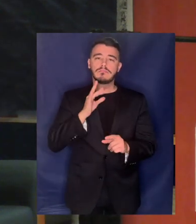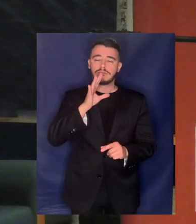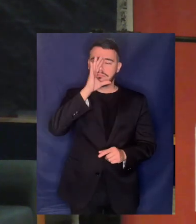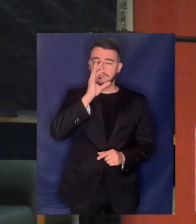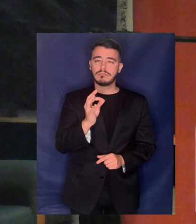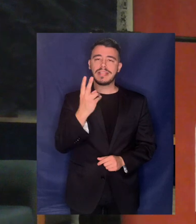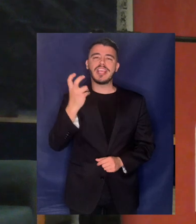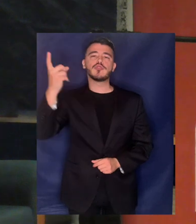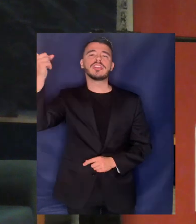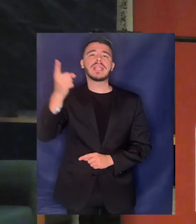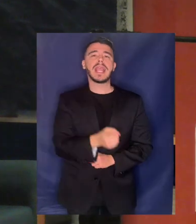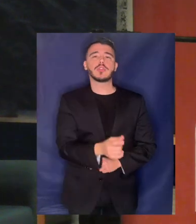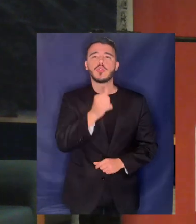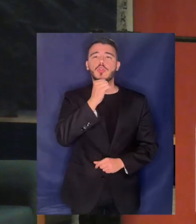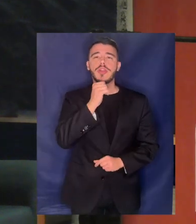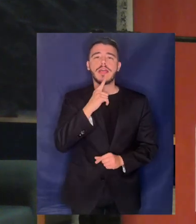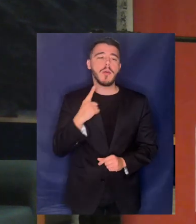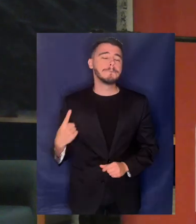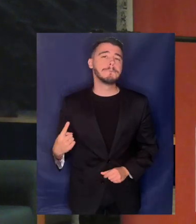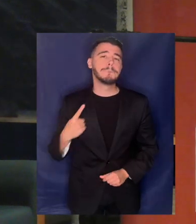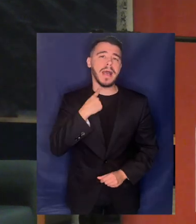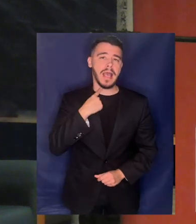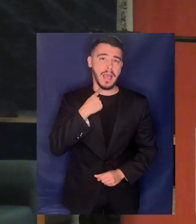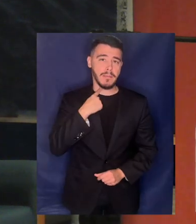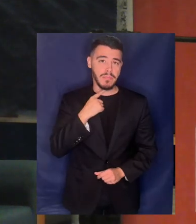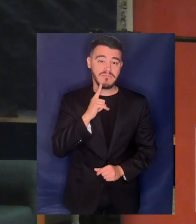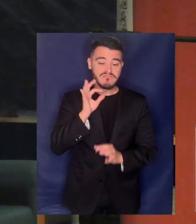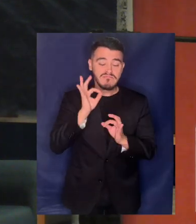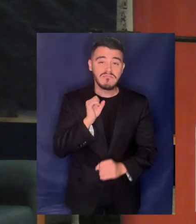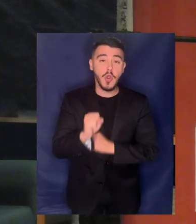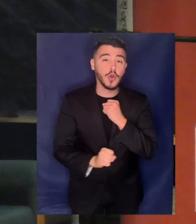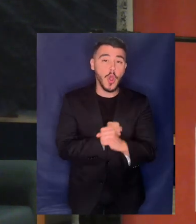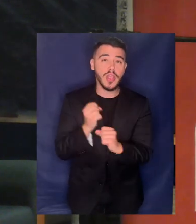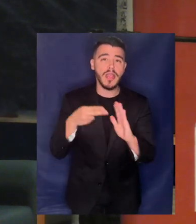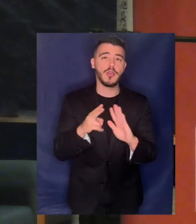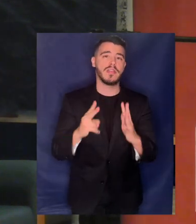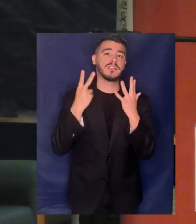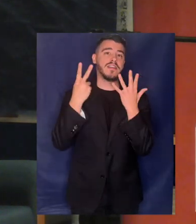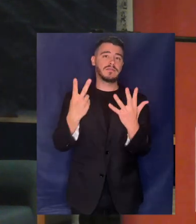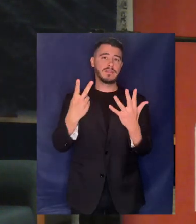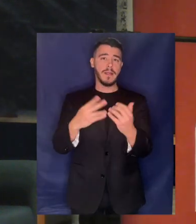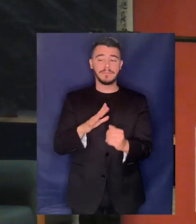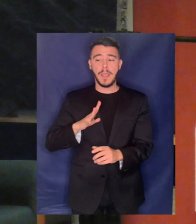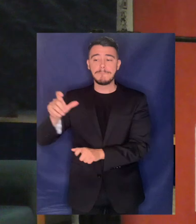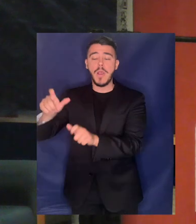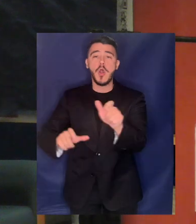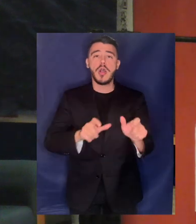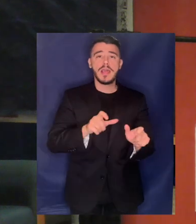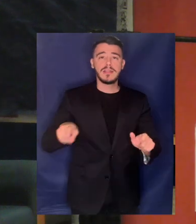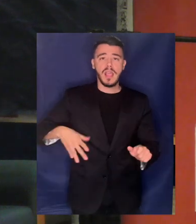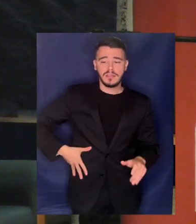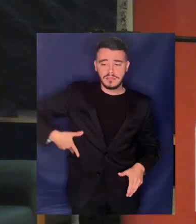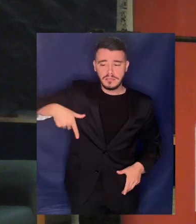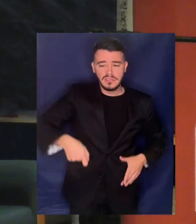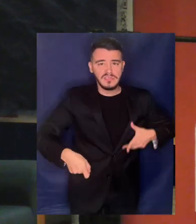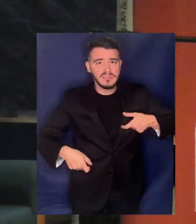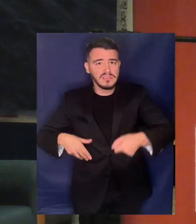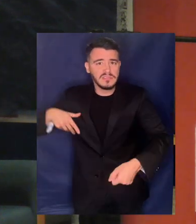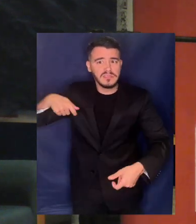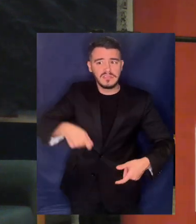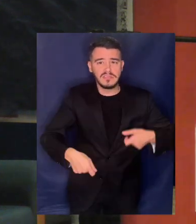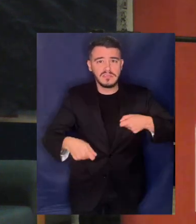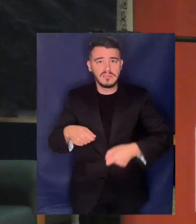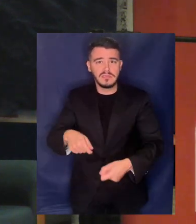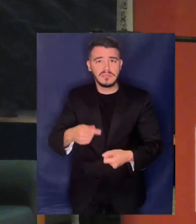20% του νερού το 2007 Και τι άλλο είχαμε Είχαμε τους πολίτες να χρηματοδοτούν με εκατομμύρια ευρώ τους